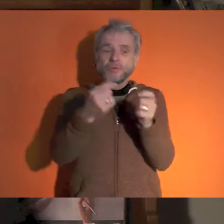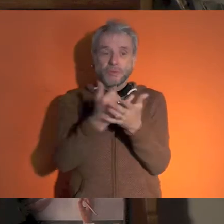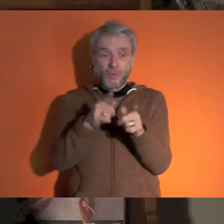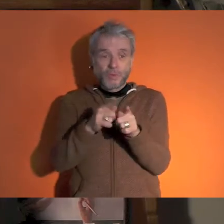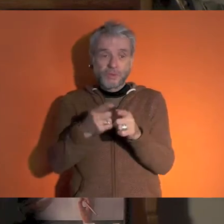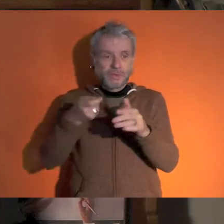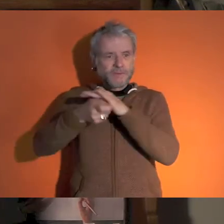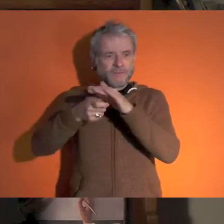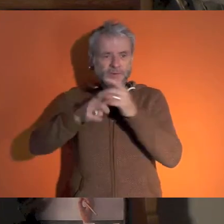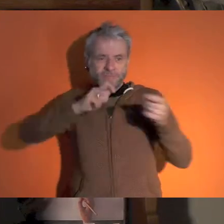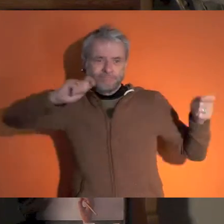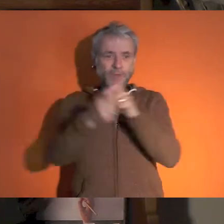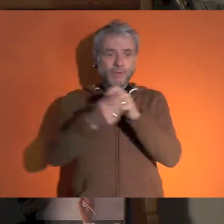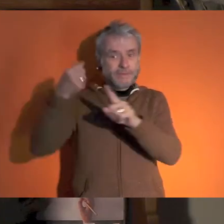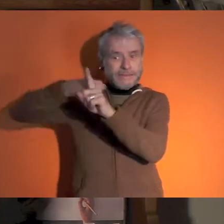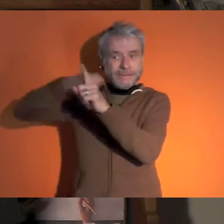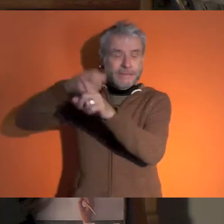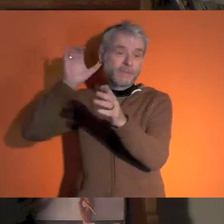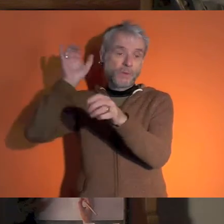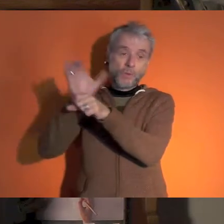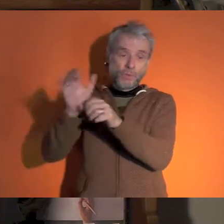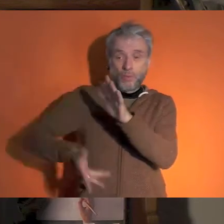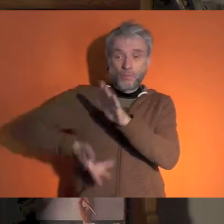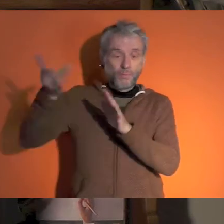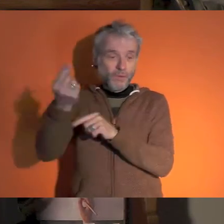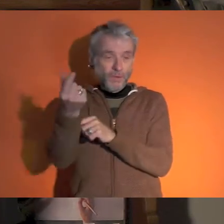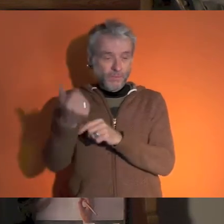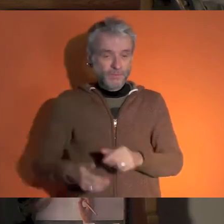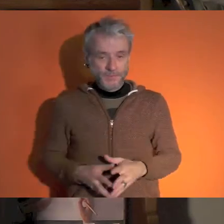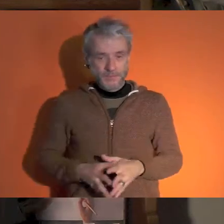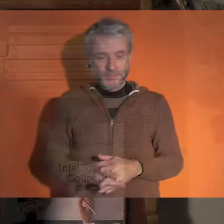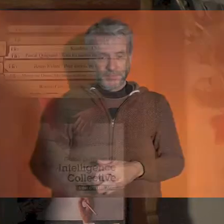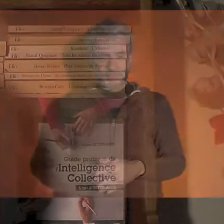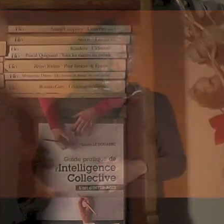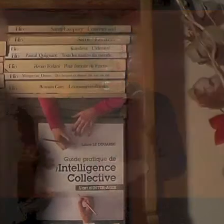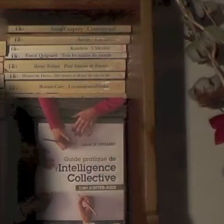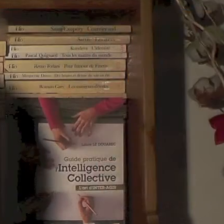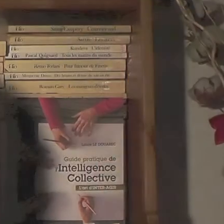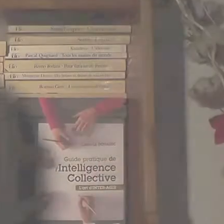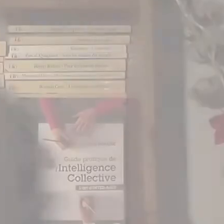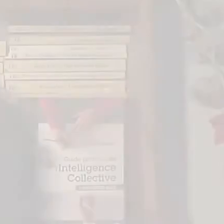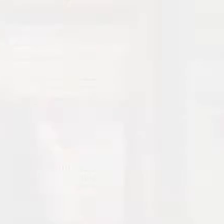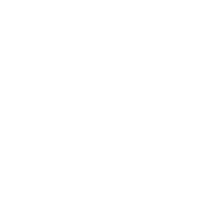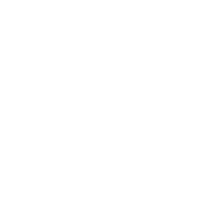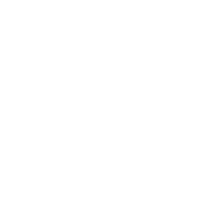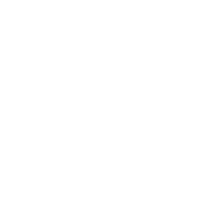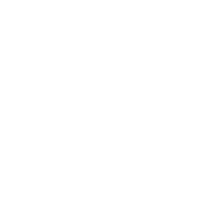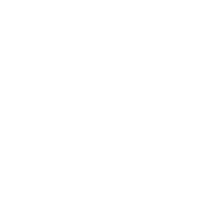aussi avec des réformes de la fiscalité du pays et de la finance et une lutte extrêmement forte contre l'évasion fiscale.